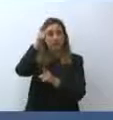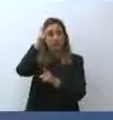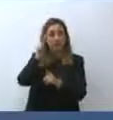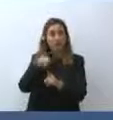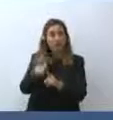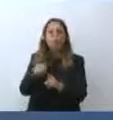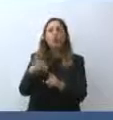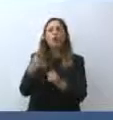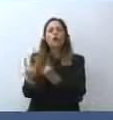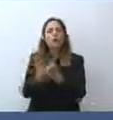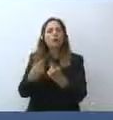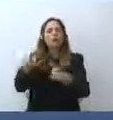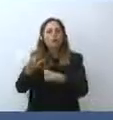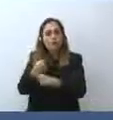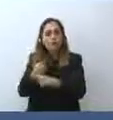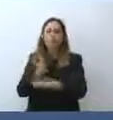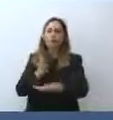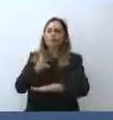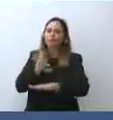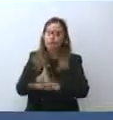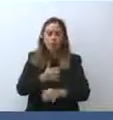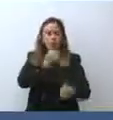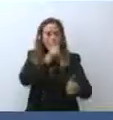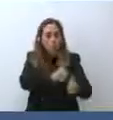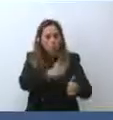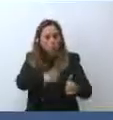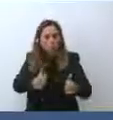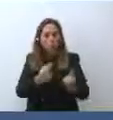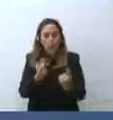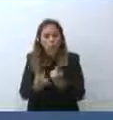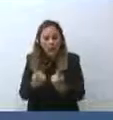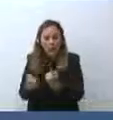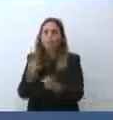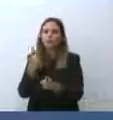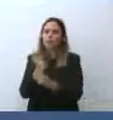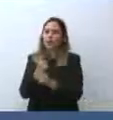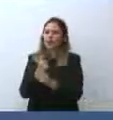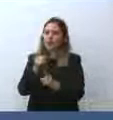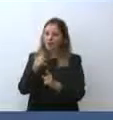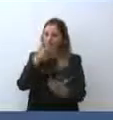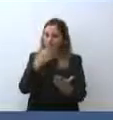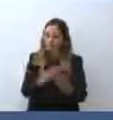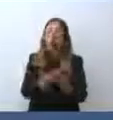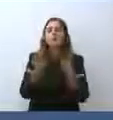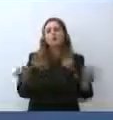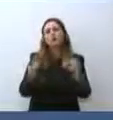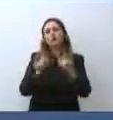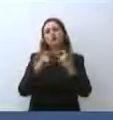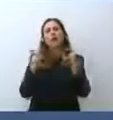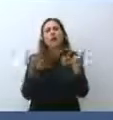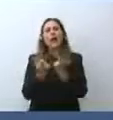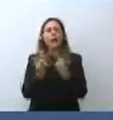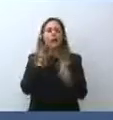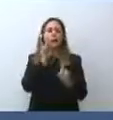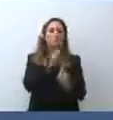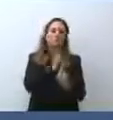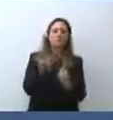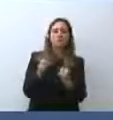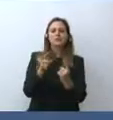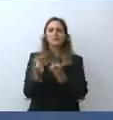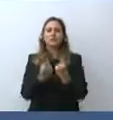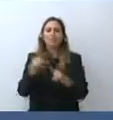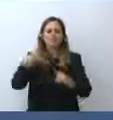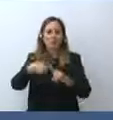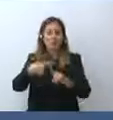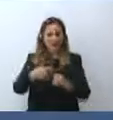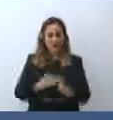intervenire in questi casi per casi, ma generalmente la situazione è favorevole, è positiva. Bisogna